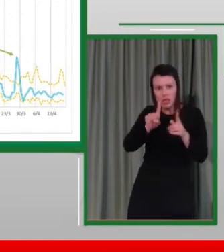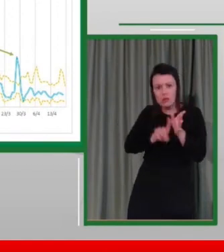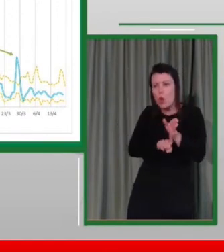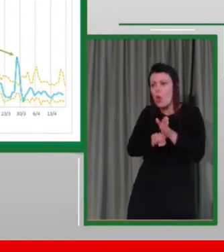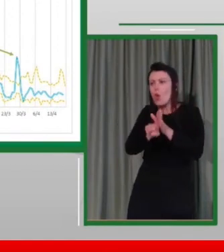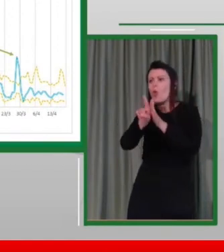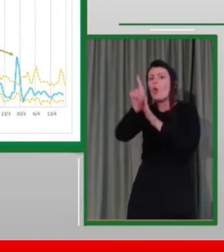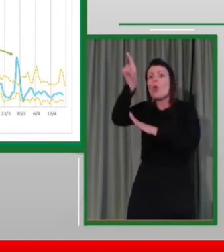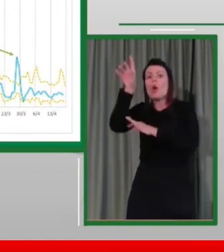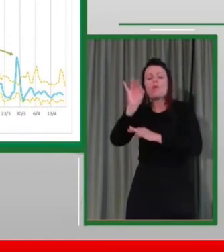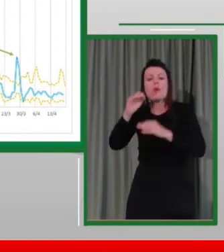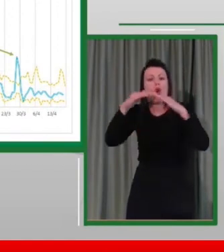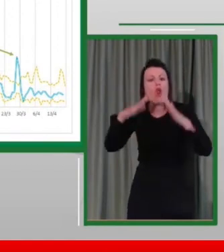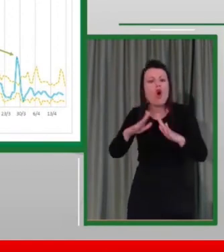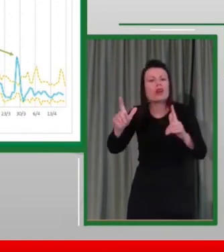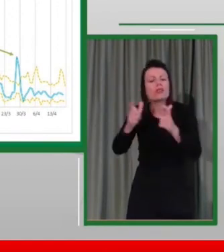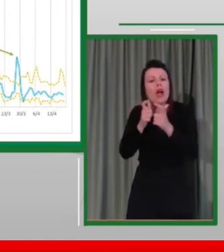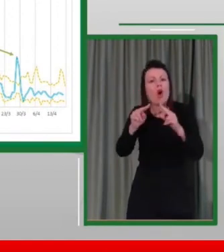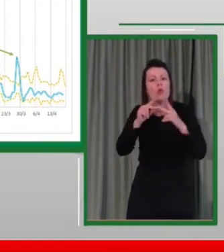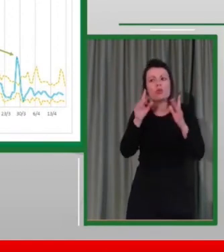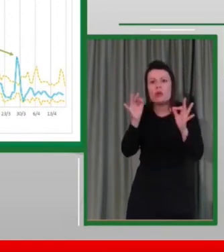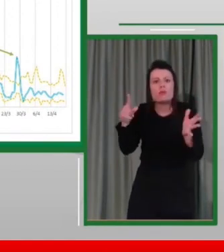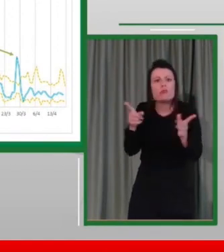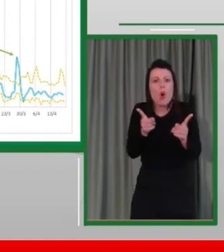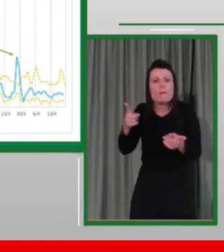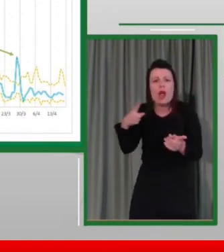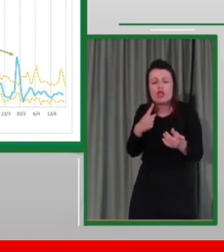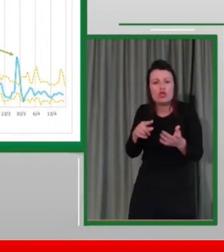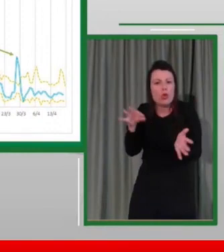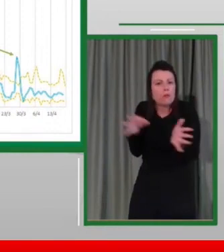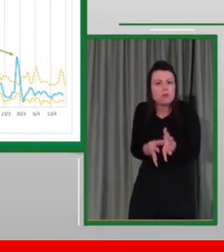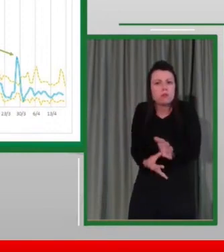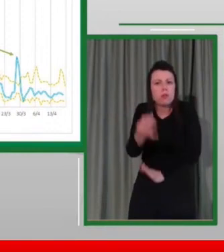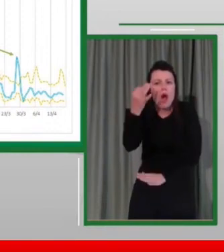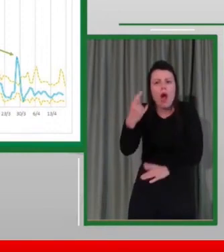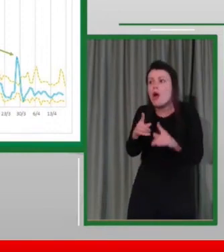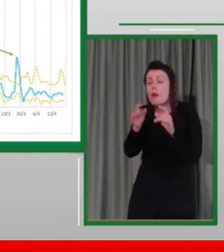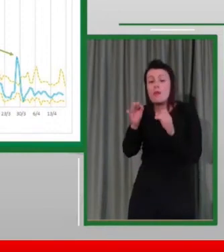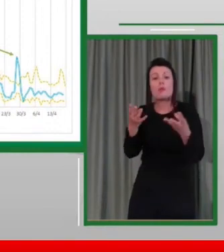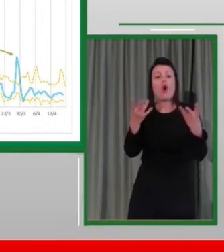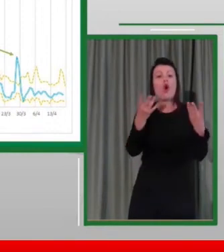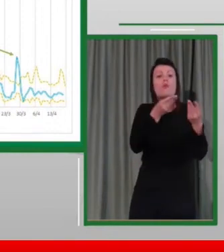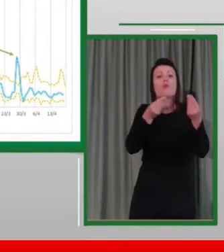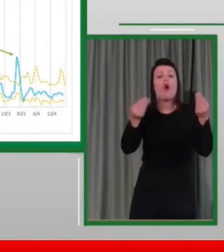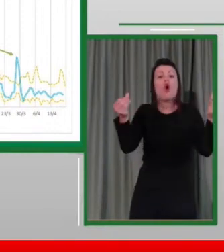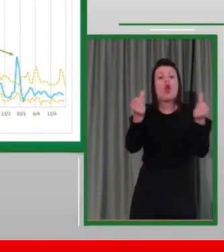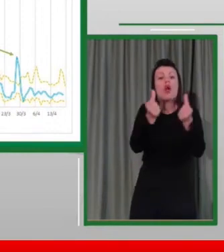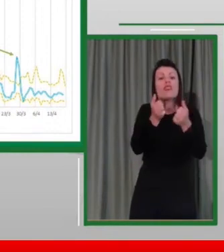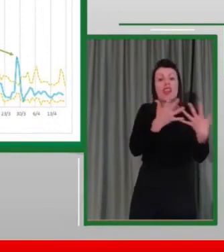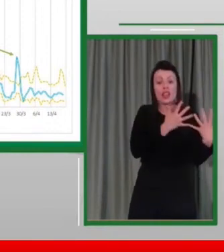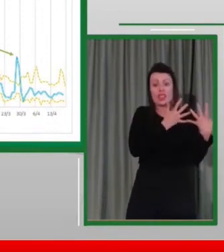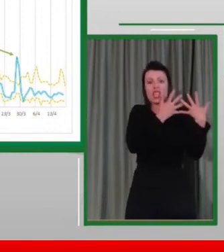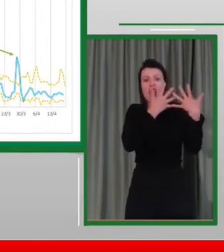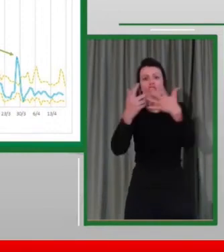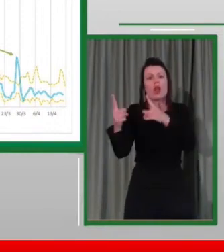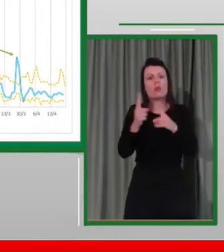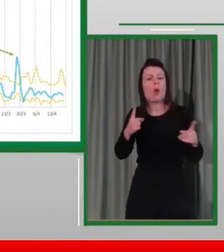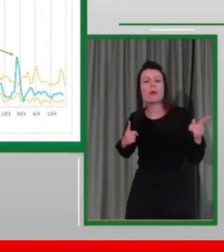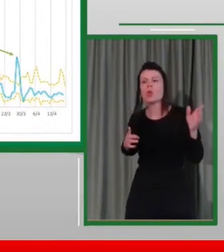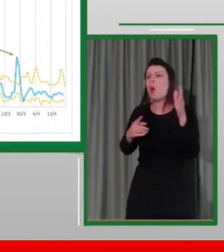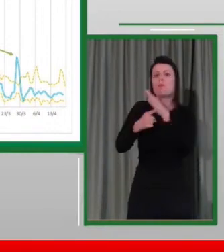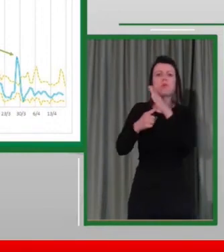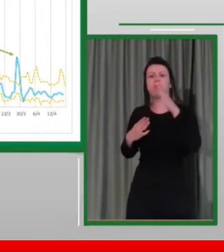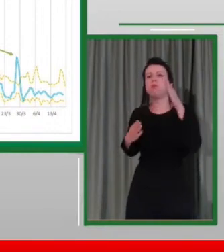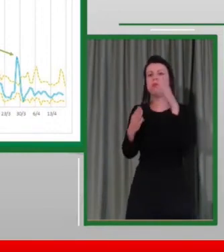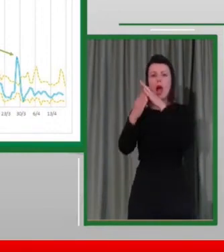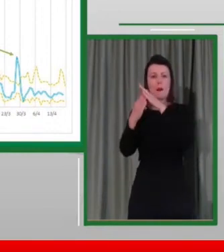polveri hanno registrato il valore più alto del decennio proprio durante il lockdown. Quindi questo conferma